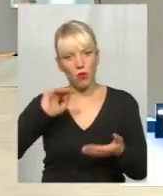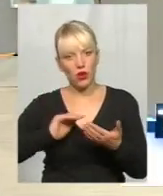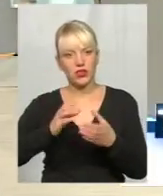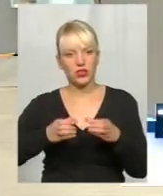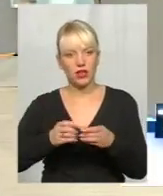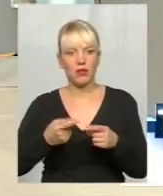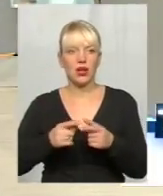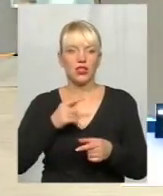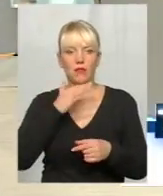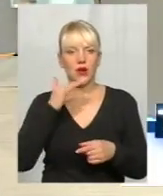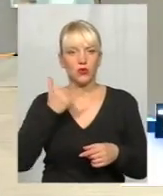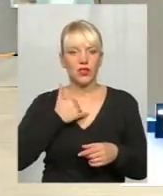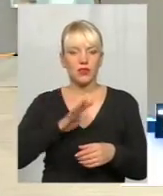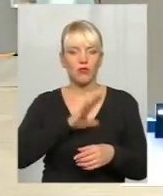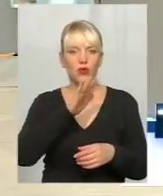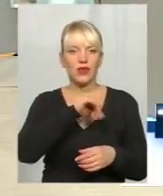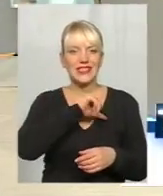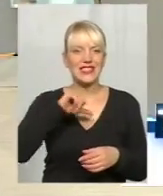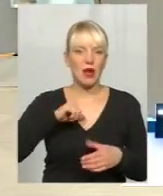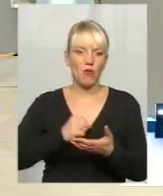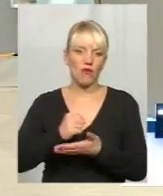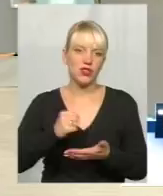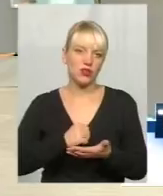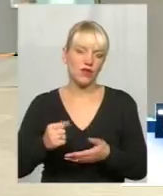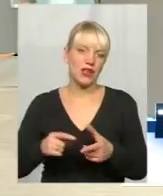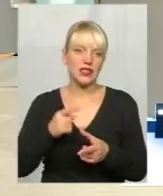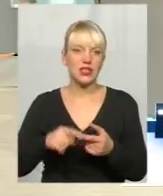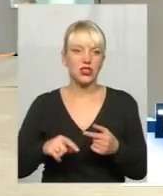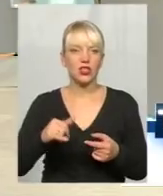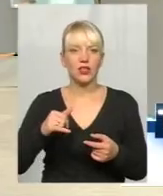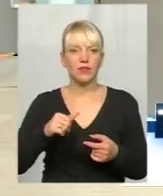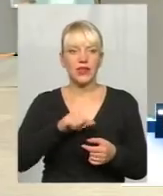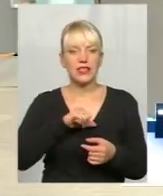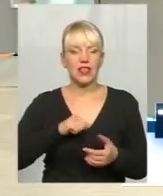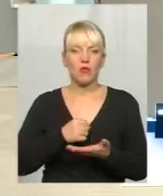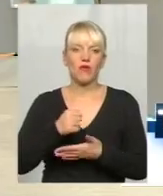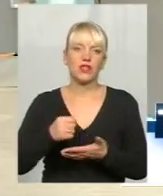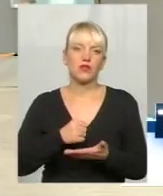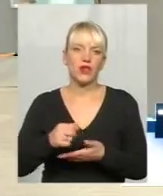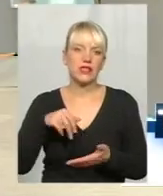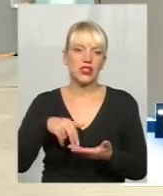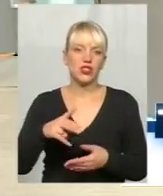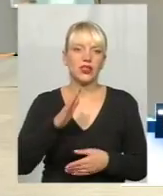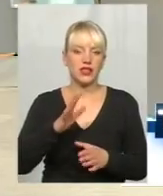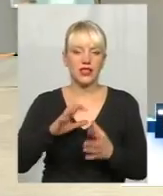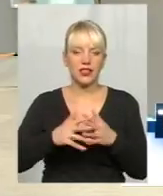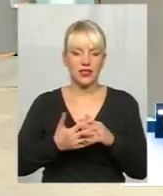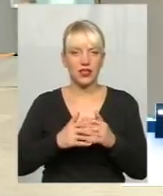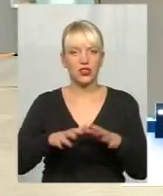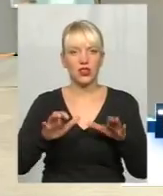самовисуванців, чи все ж таки більшість йшла, ну, самовисуванці йшли тільки на селищних голів, так?